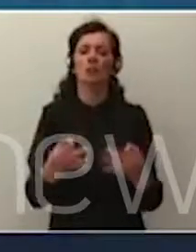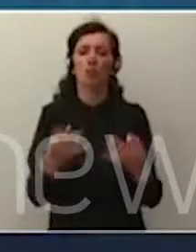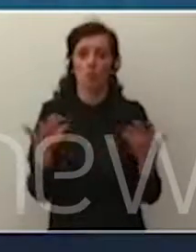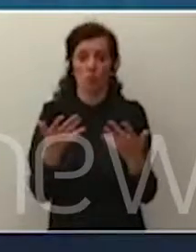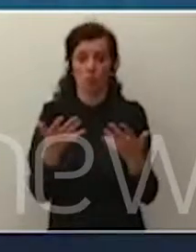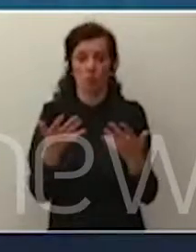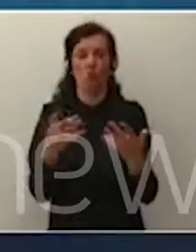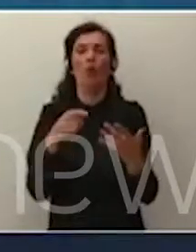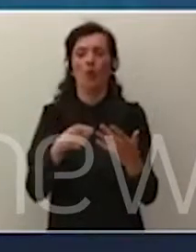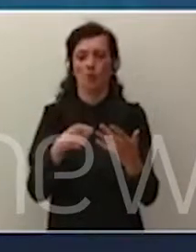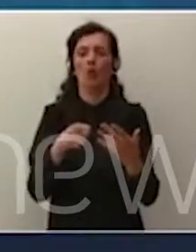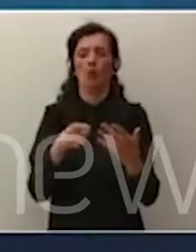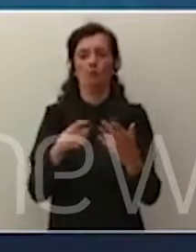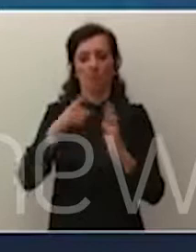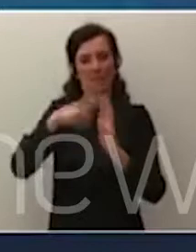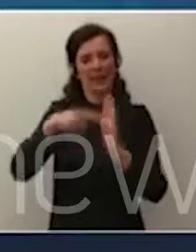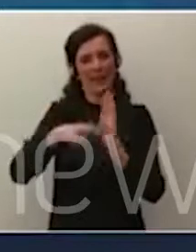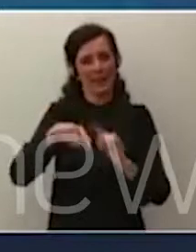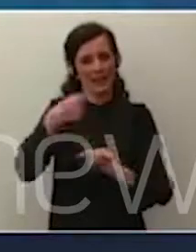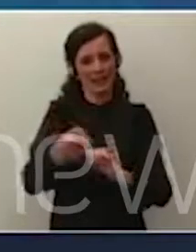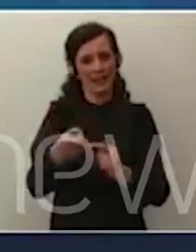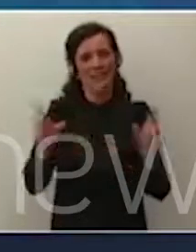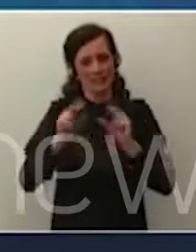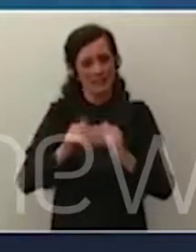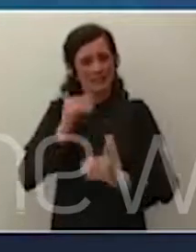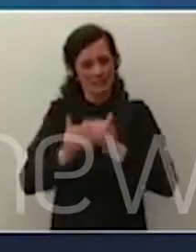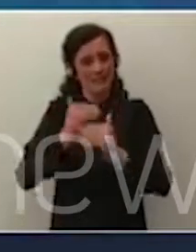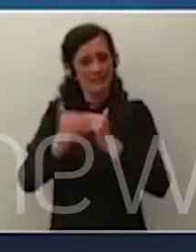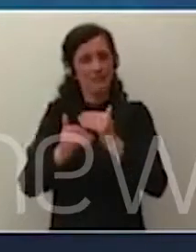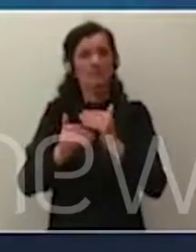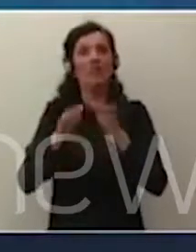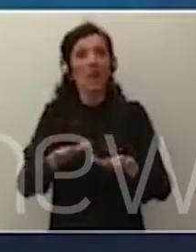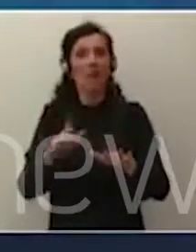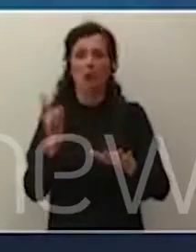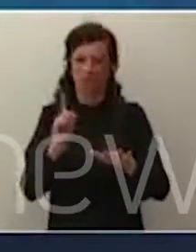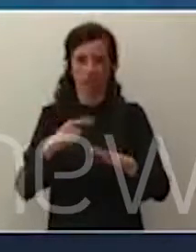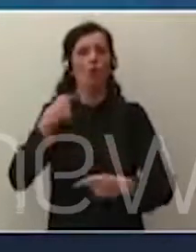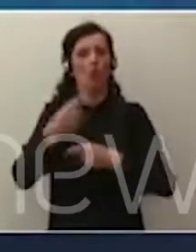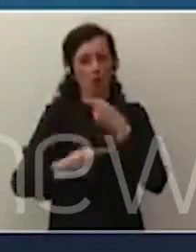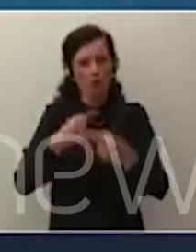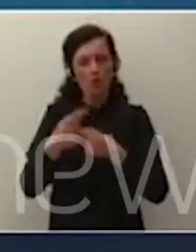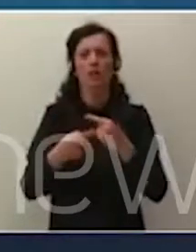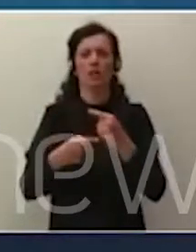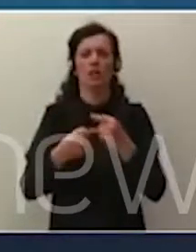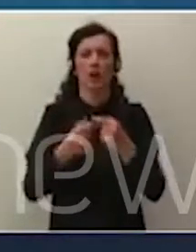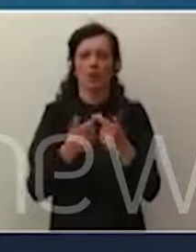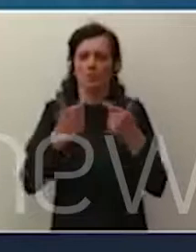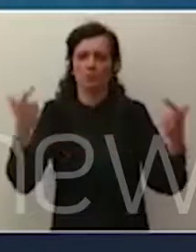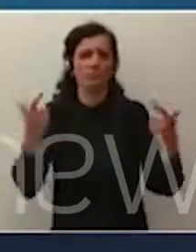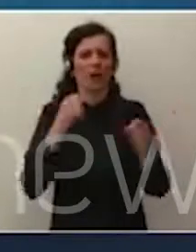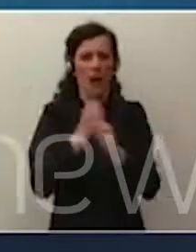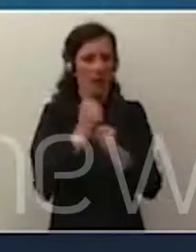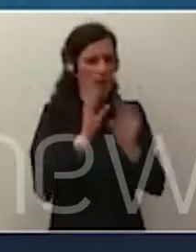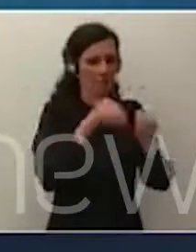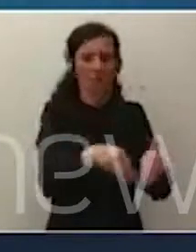ripresa dei prossimi mesi continueremo a crescere, a mantenere alto al livello dell'occupazione e